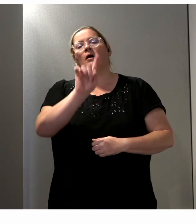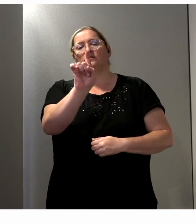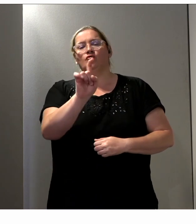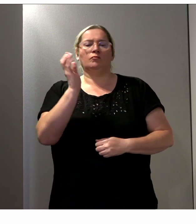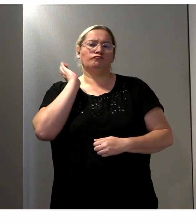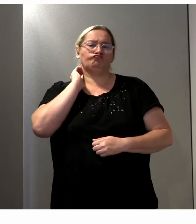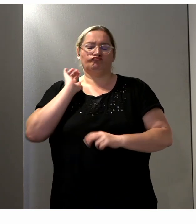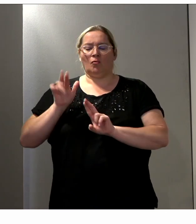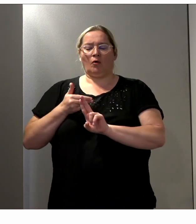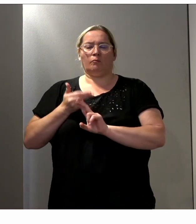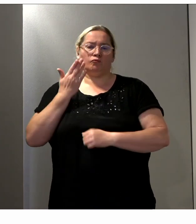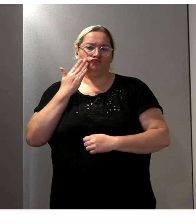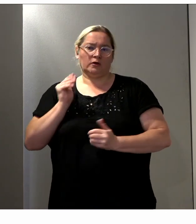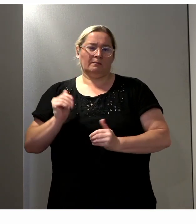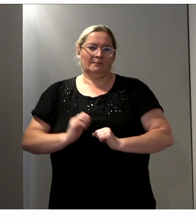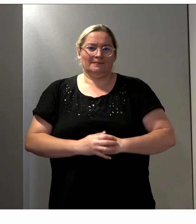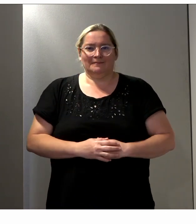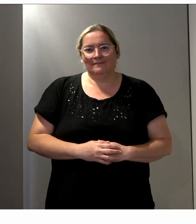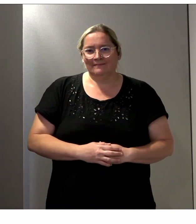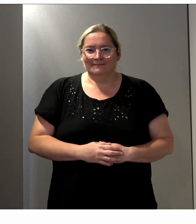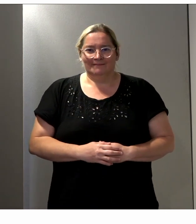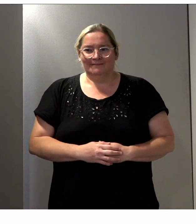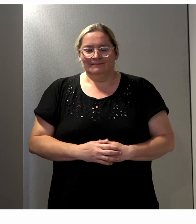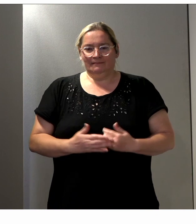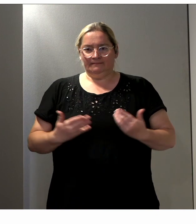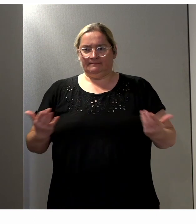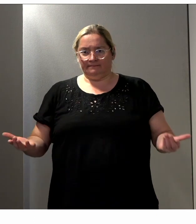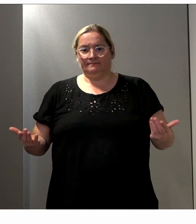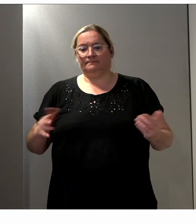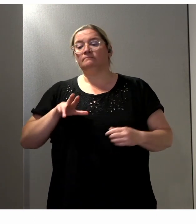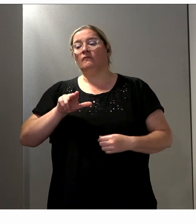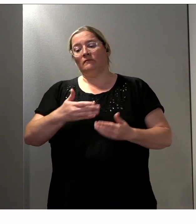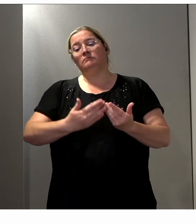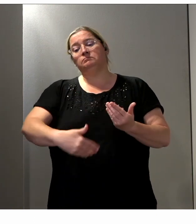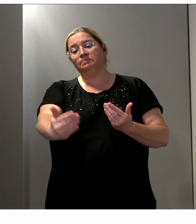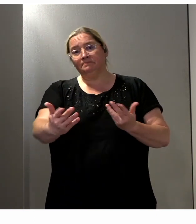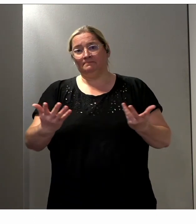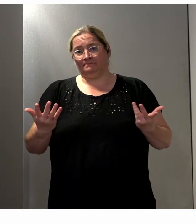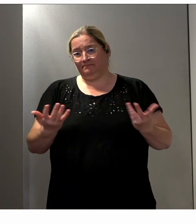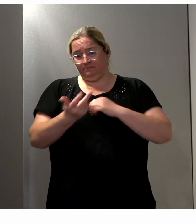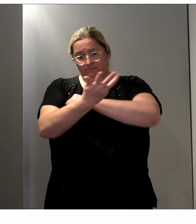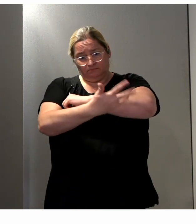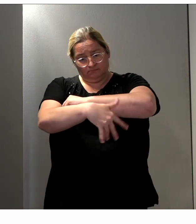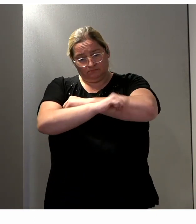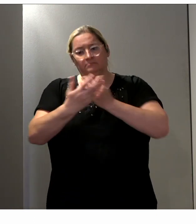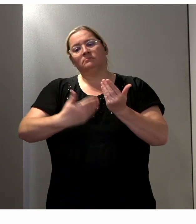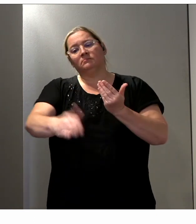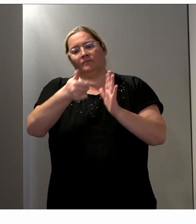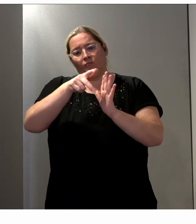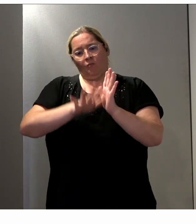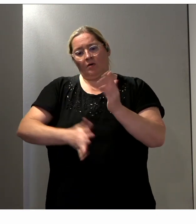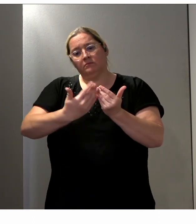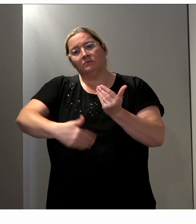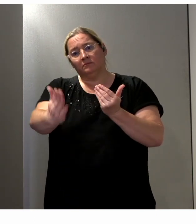quand même déjà, il faut bien le dire, mais qui serait plus de dire, on va être amené finalement dans les semaines, dans les mois qui viennent,